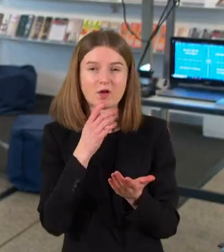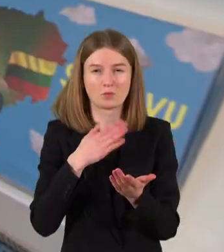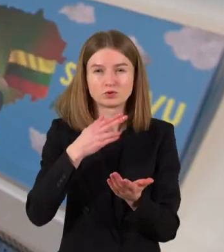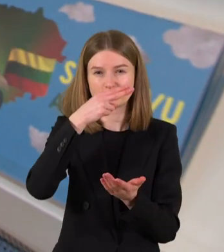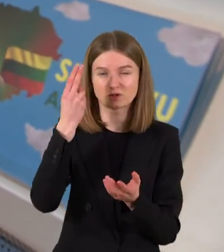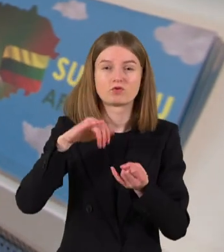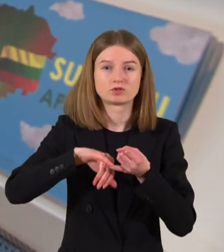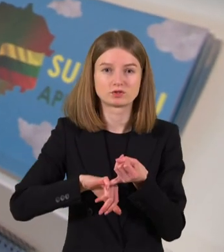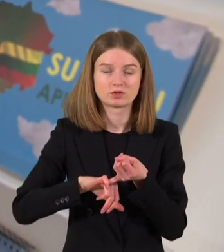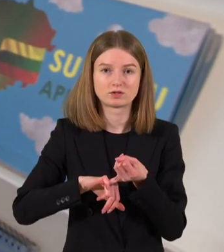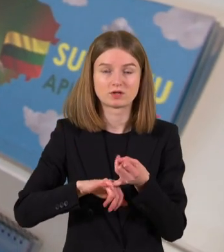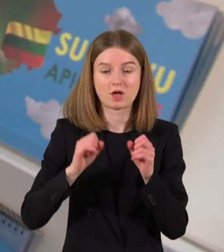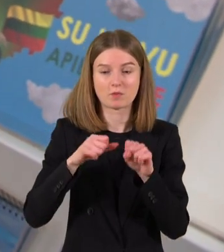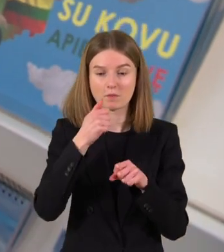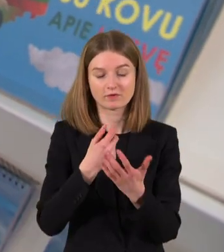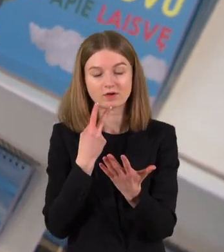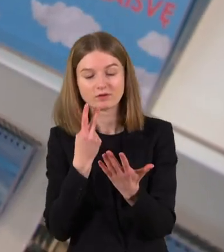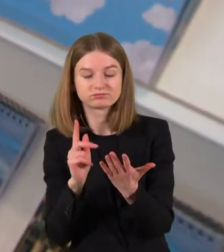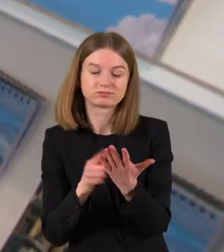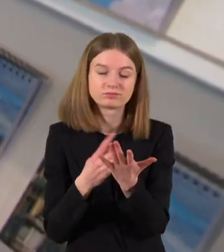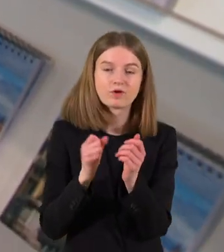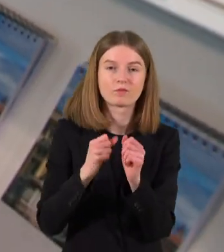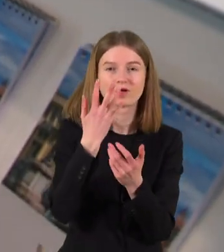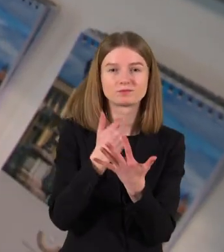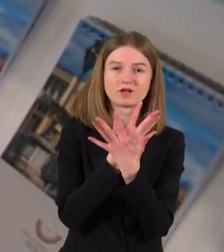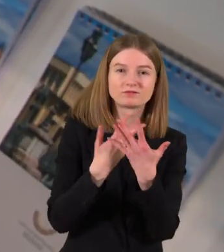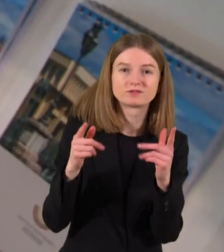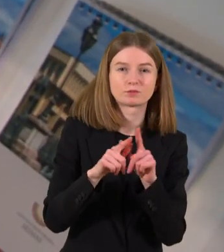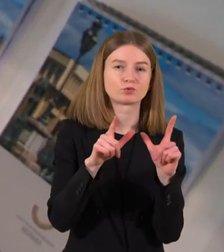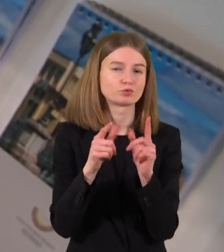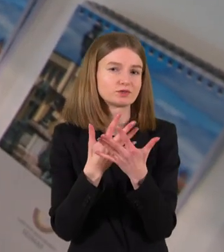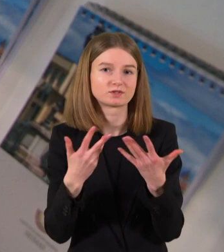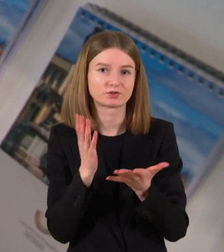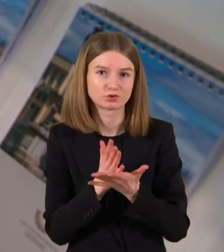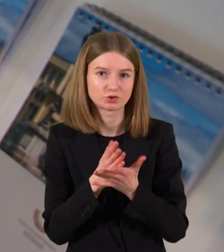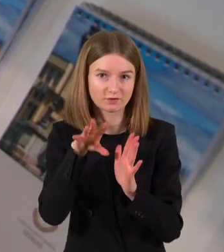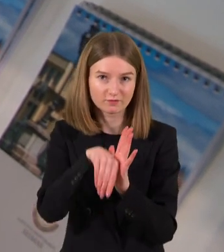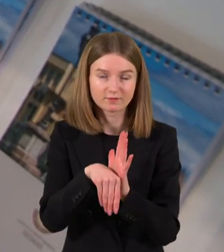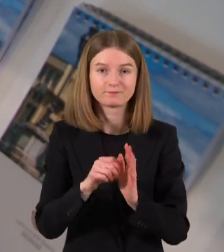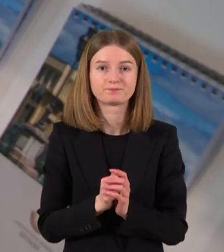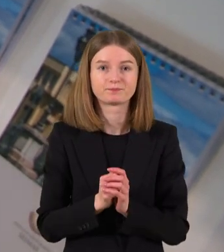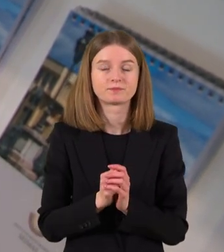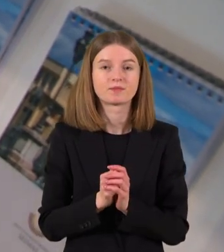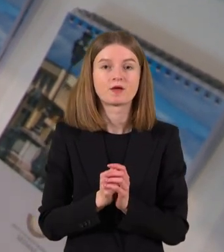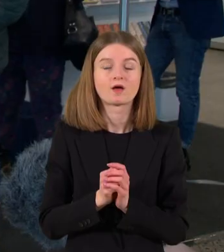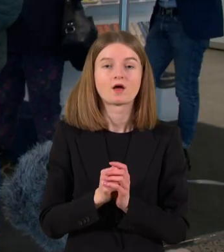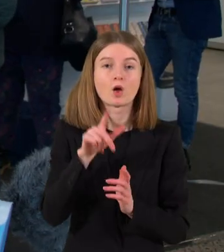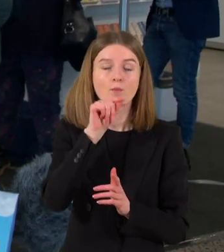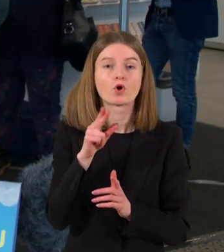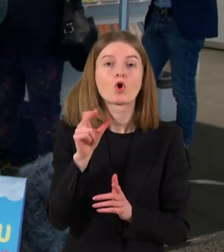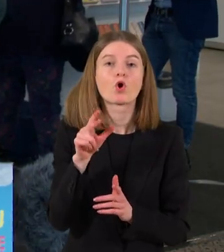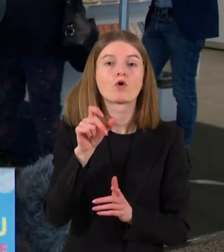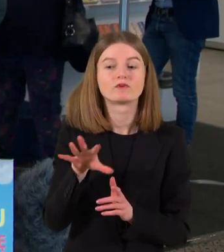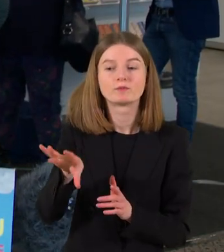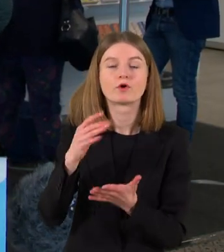istorijos, tai jie bent jau pasidžiaugtų spalvomis ir įvairiomis užduotėliomis. Kovas pasirinktas ir dėl kovo 11-osios, ir